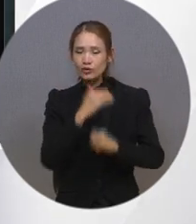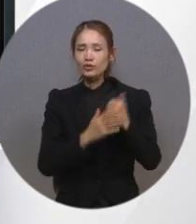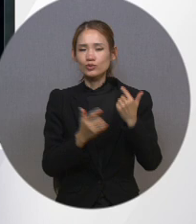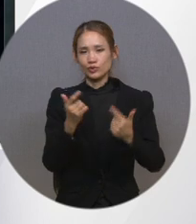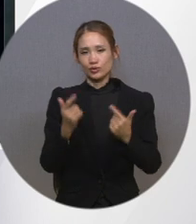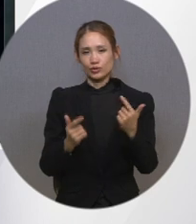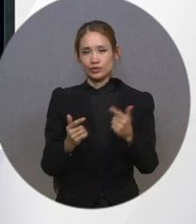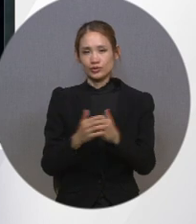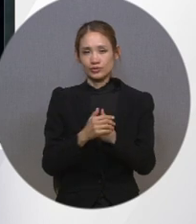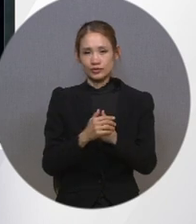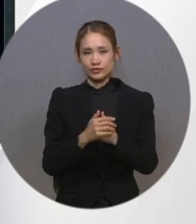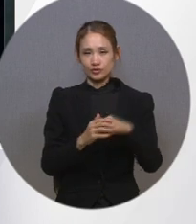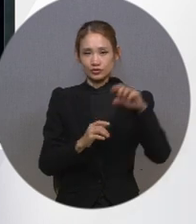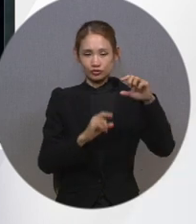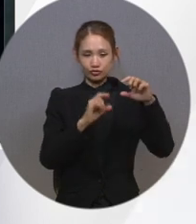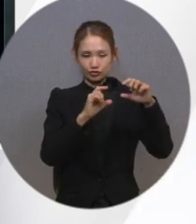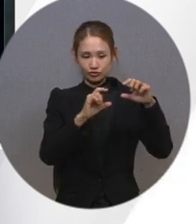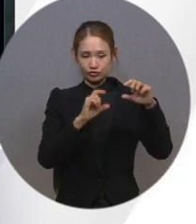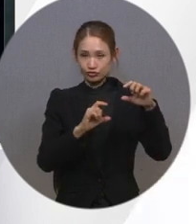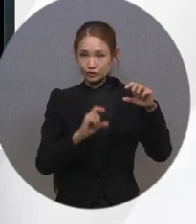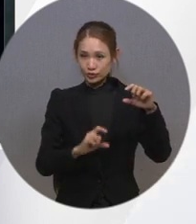줄 간격 조정